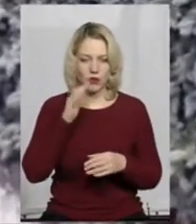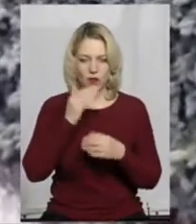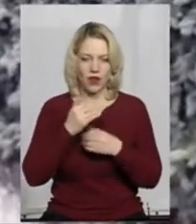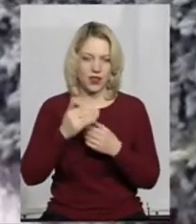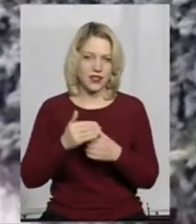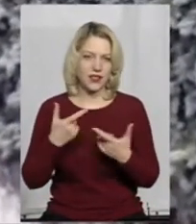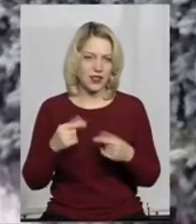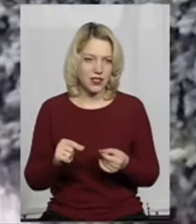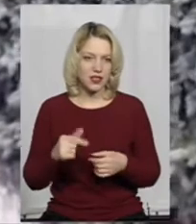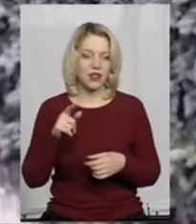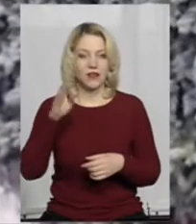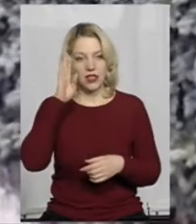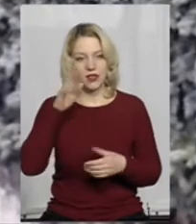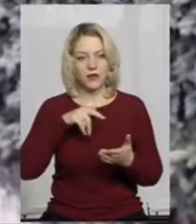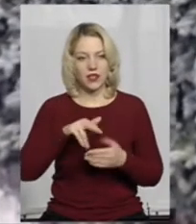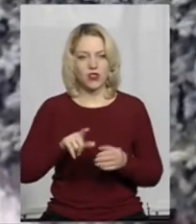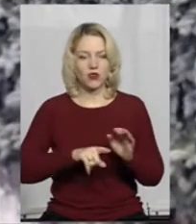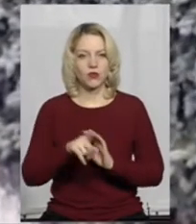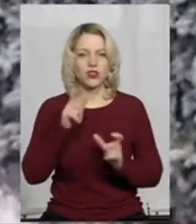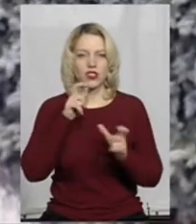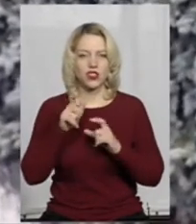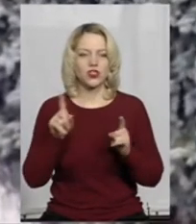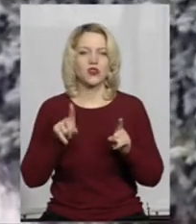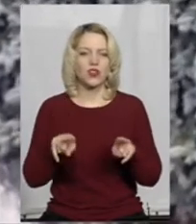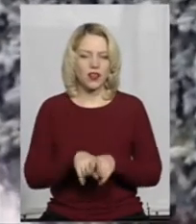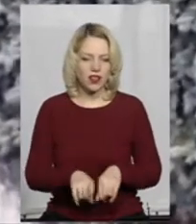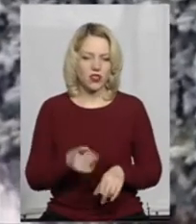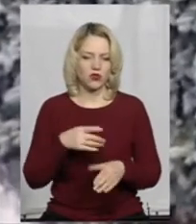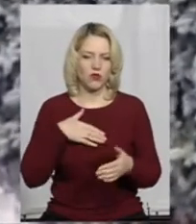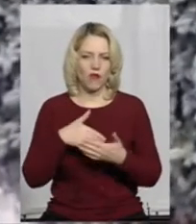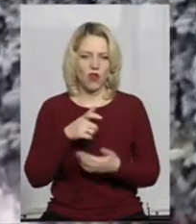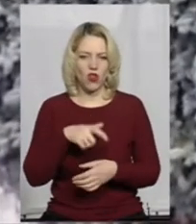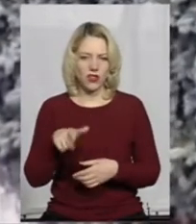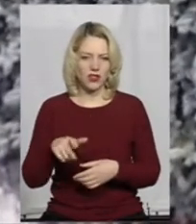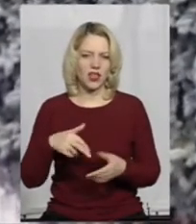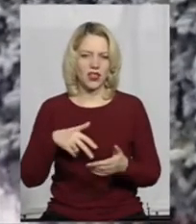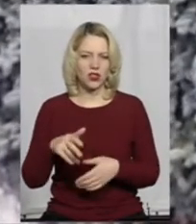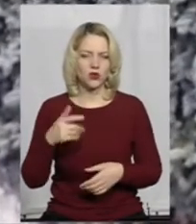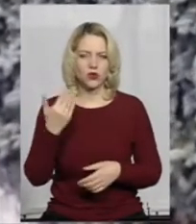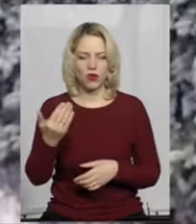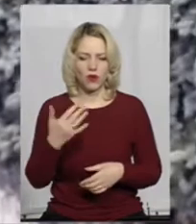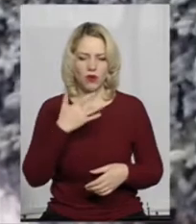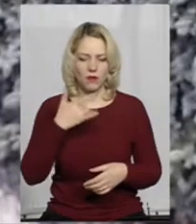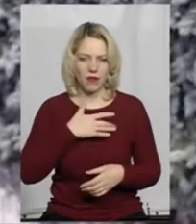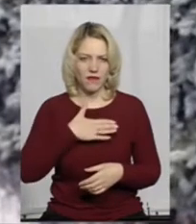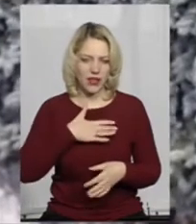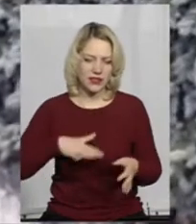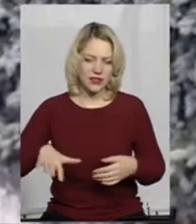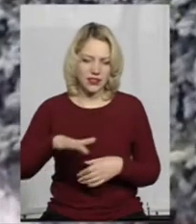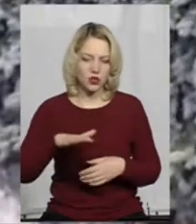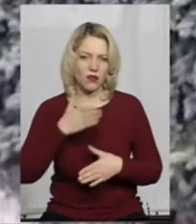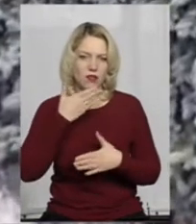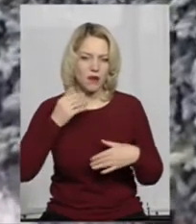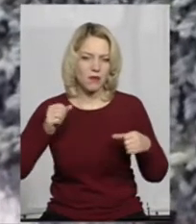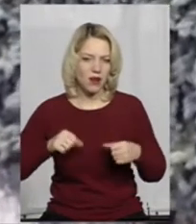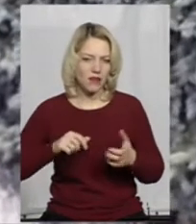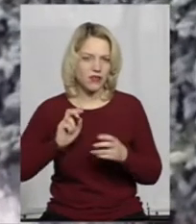надійшов, почав кричати, що це таке, чого волонтери йдуть в його приватну територію, що ми не маємо права туди